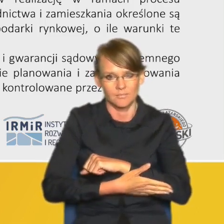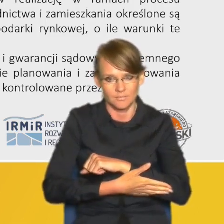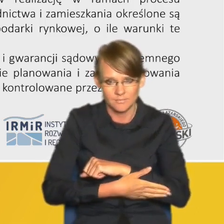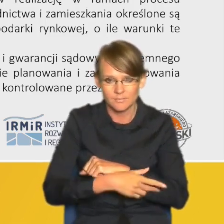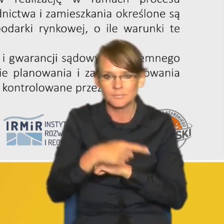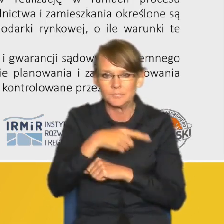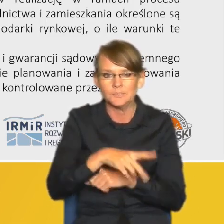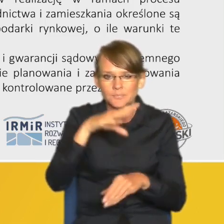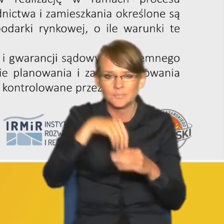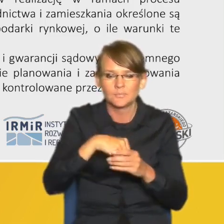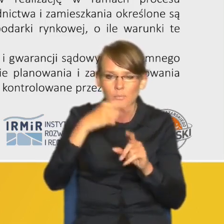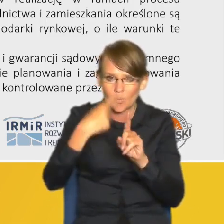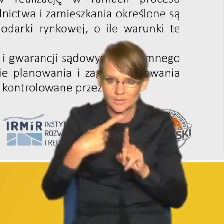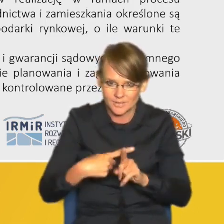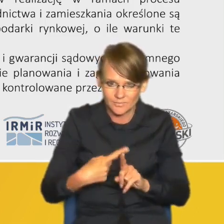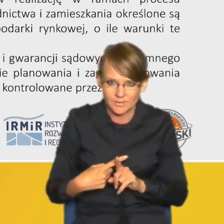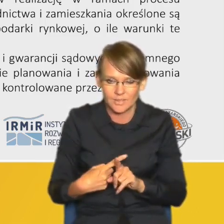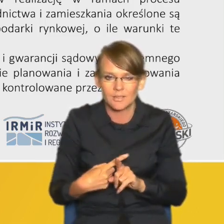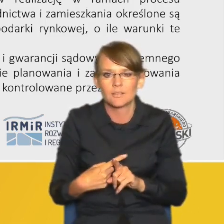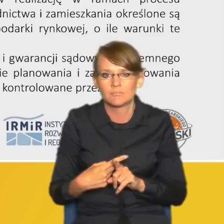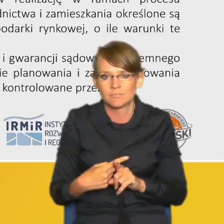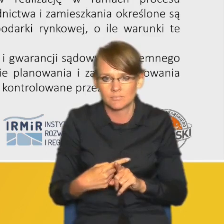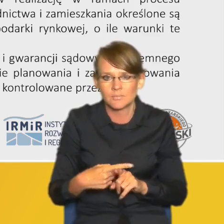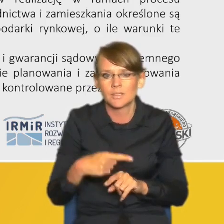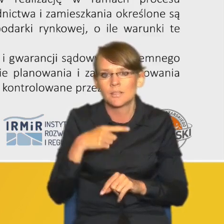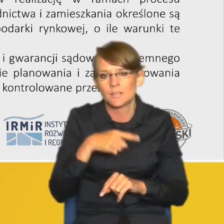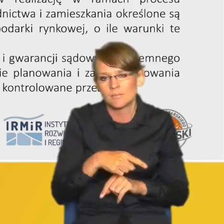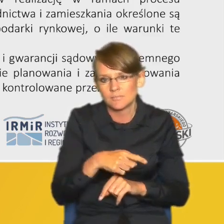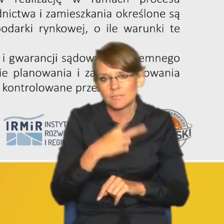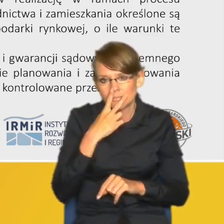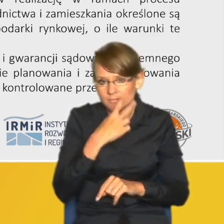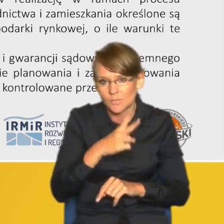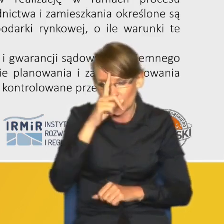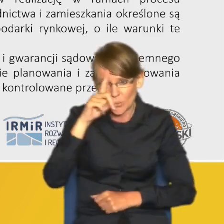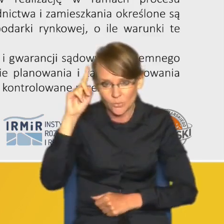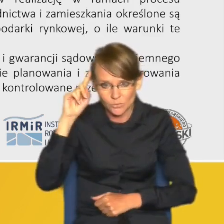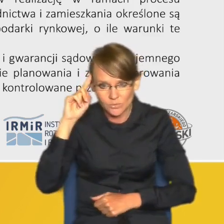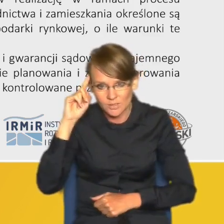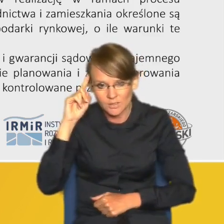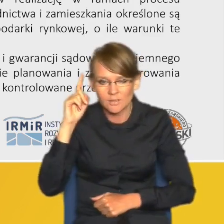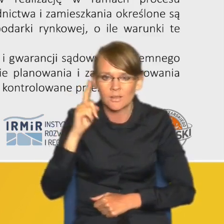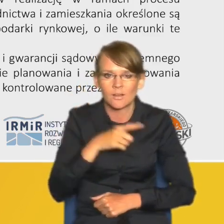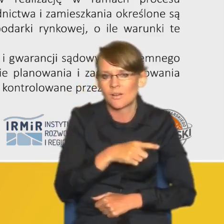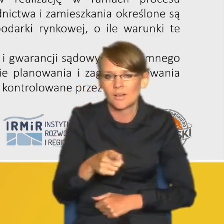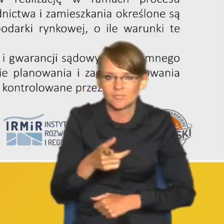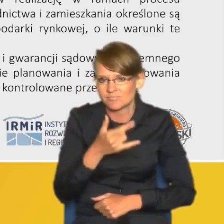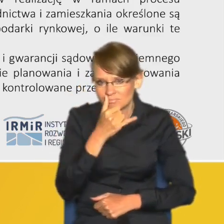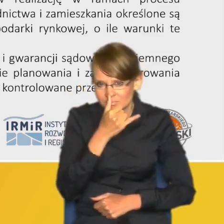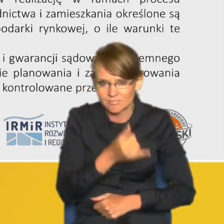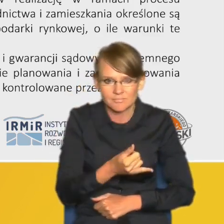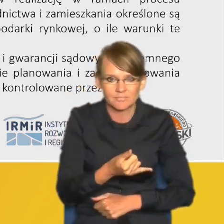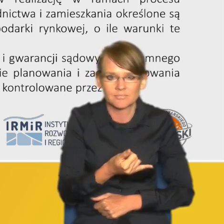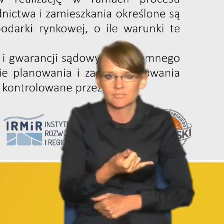taki pozytywny aspekt sprowadzający się do tego, że ludzie których nie stać jest na